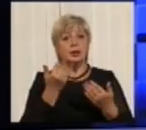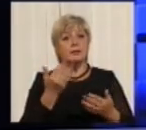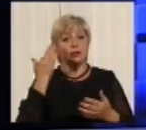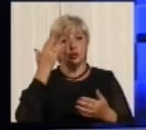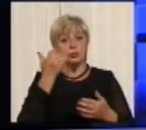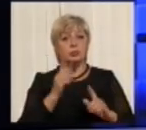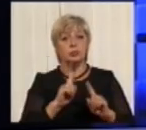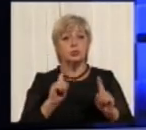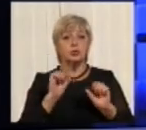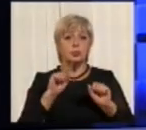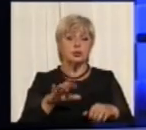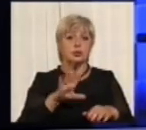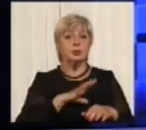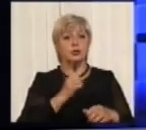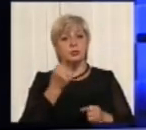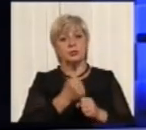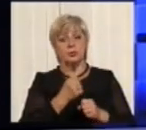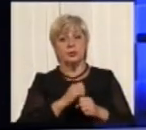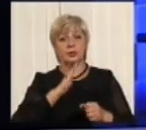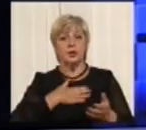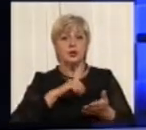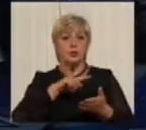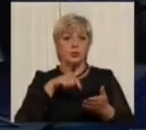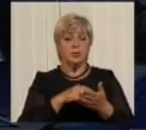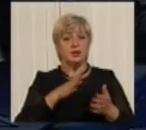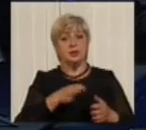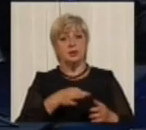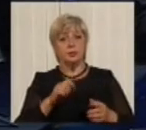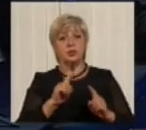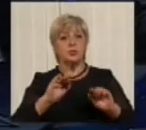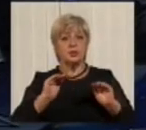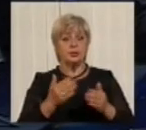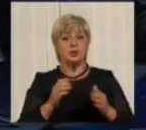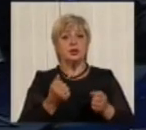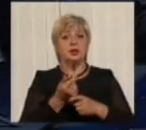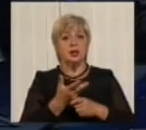думку, що можна було б зробити у нас в місті та області для того, щоб зменшити кількість ДТП?